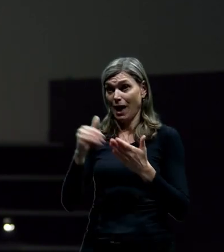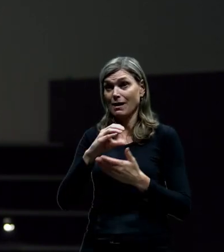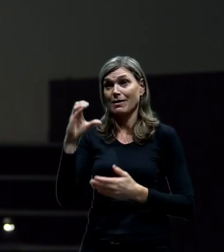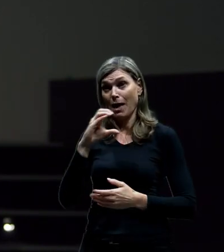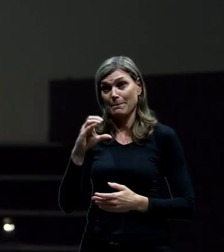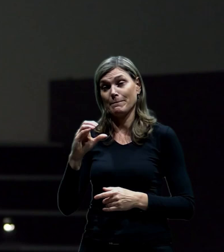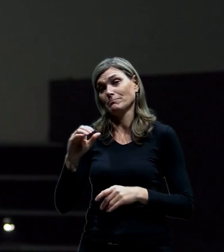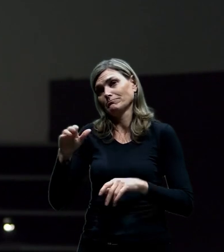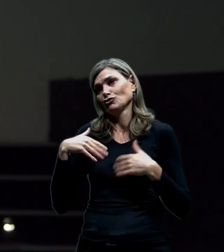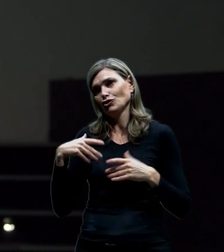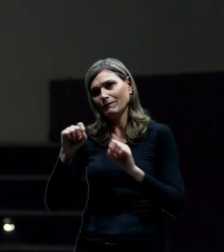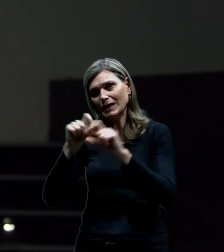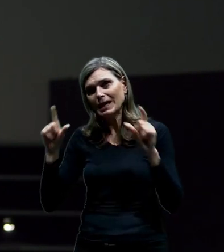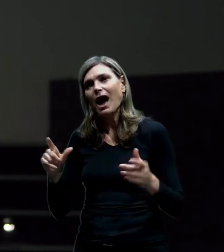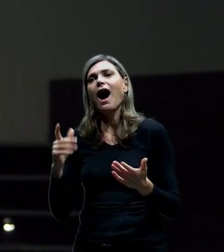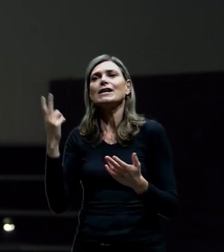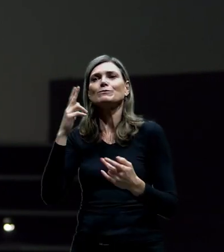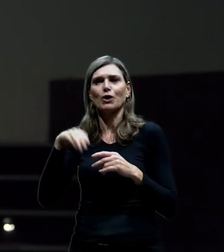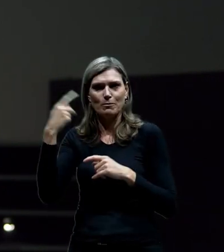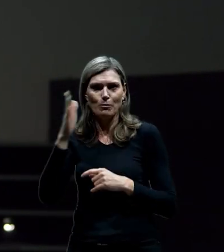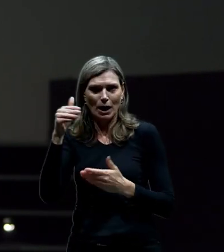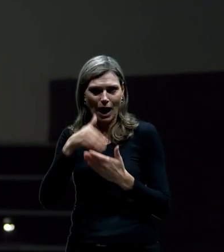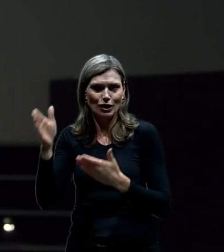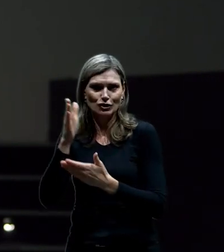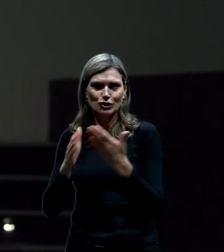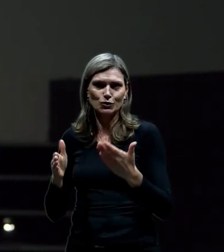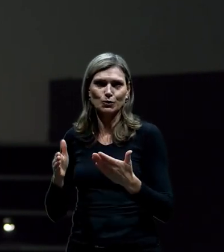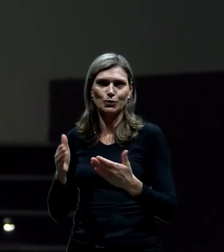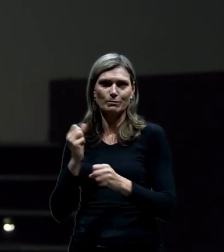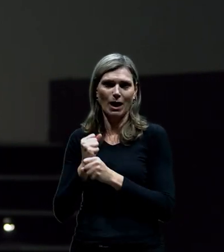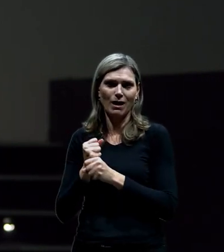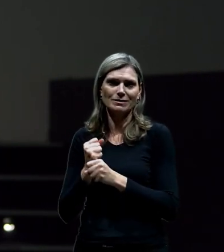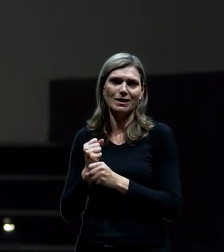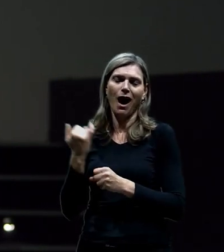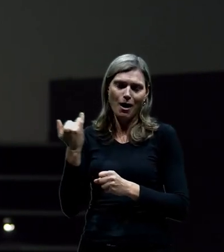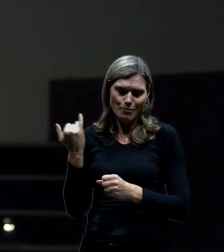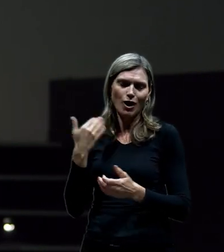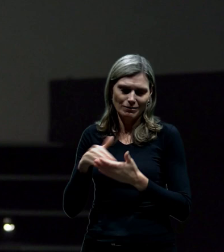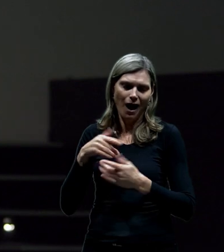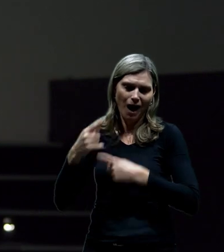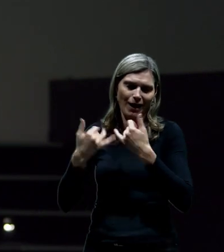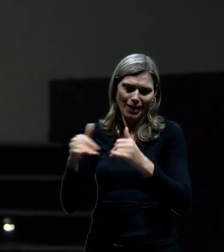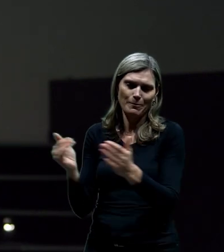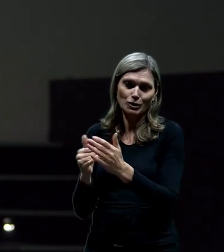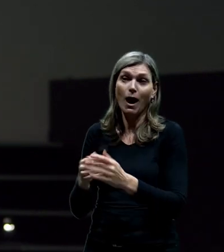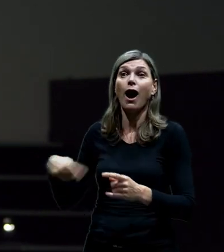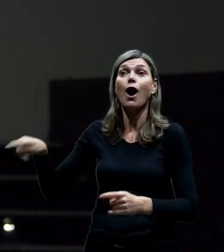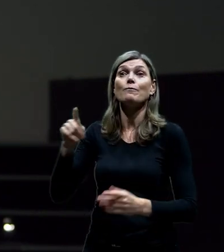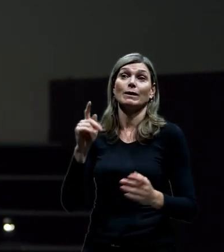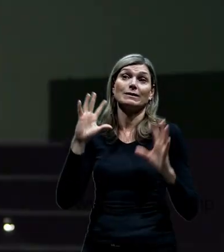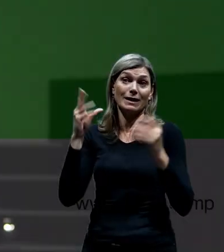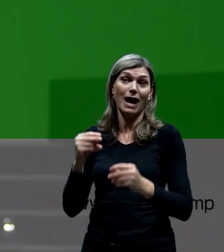se nebojím, že by nebyl osmý díl velkých změn Prahy, protože je pořád na čem pracovat a pořád co měnit. Mějte se krásně a buďte na sebe hodní.